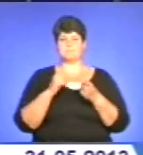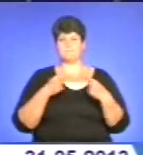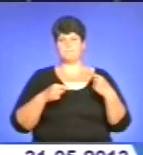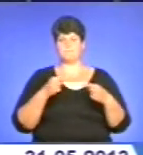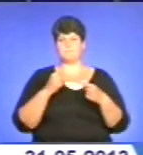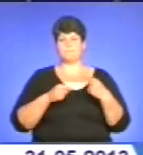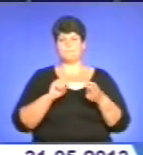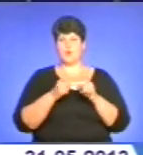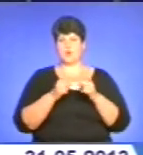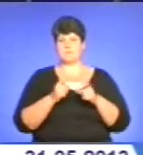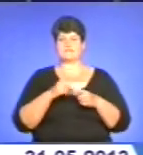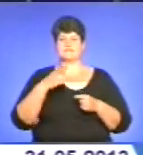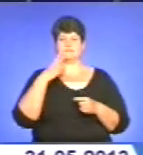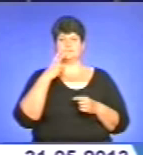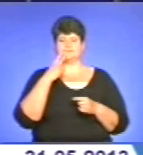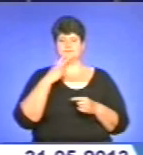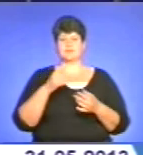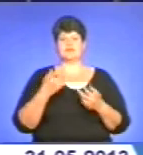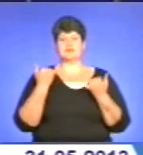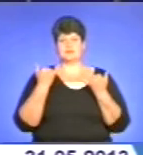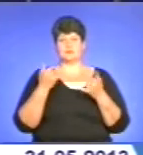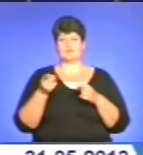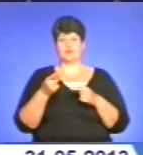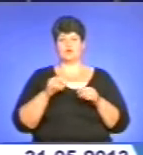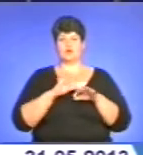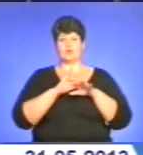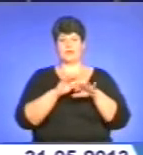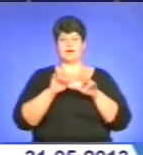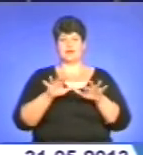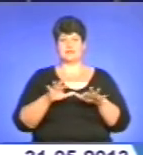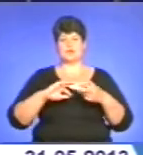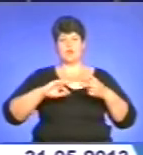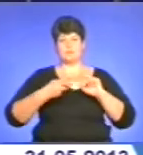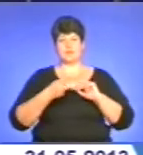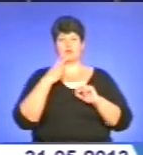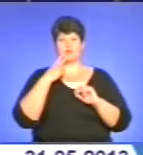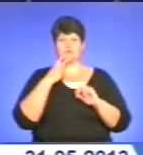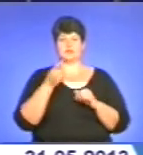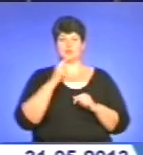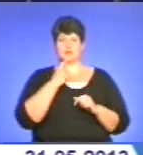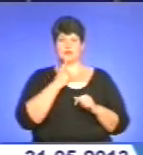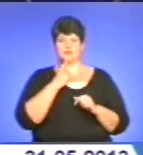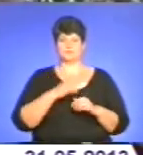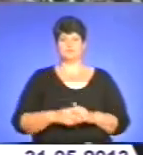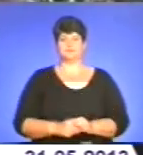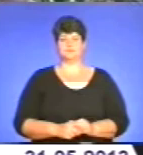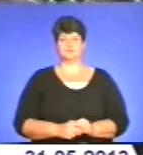нагоди у Тернополі провели акцію «Обміняй цигарку на цукерку». Як відбувся захід, бачили наші кореспонденти.